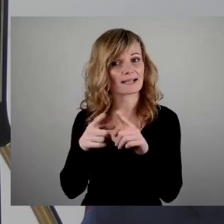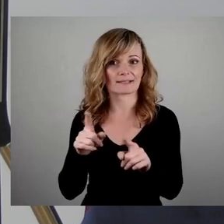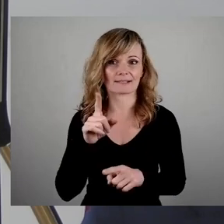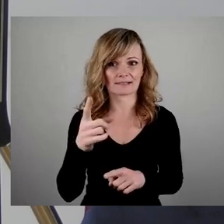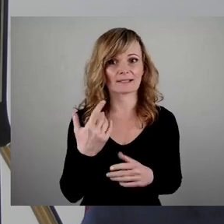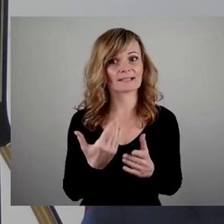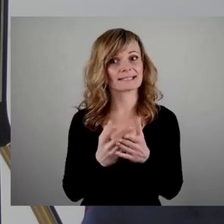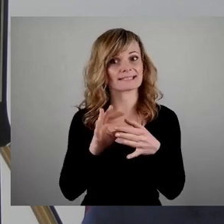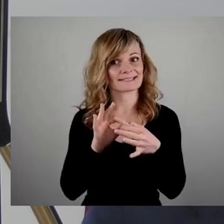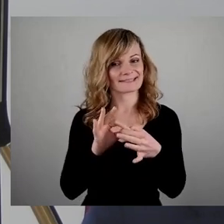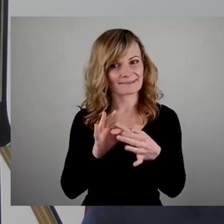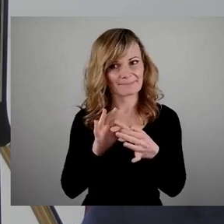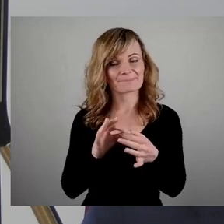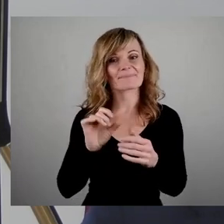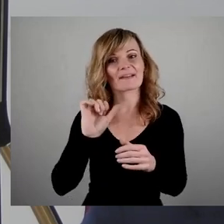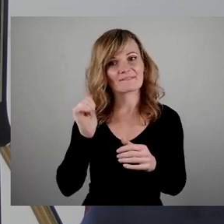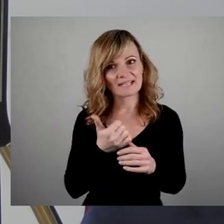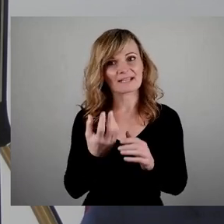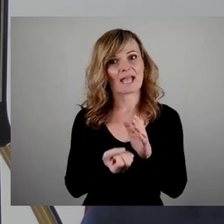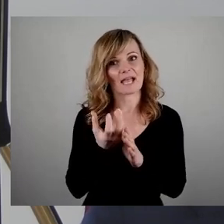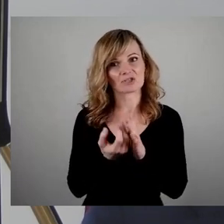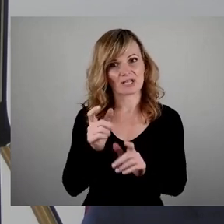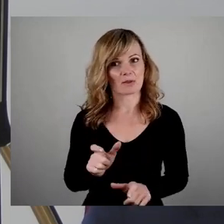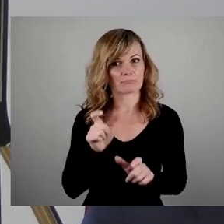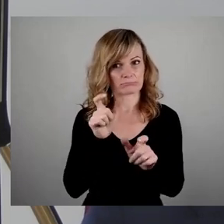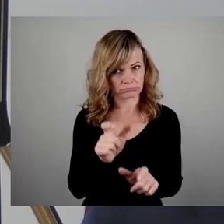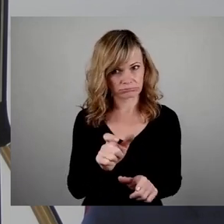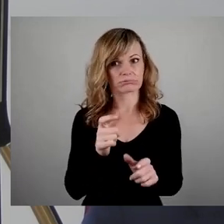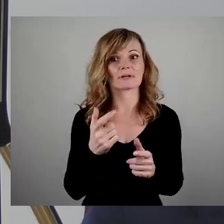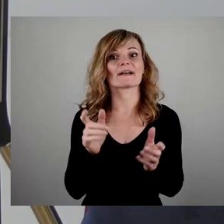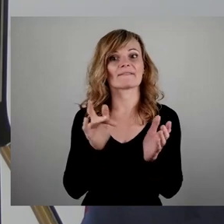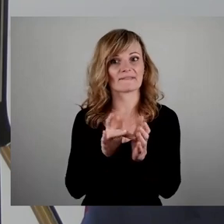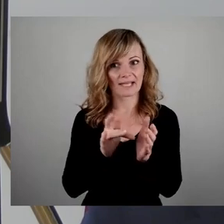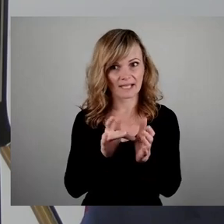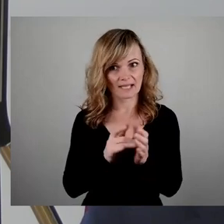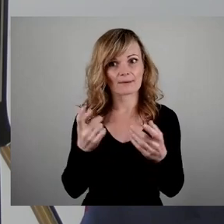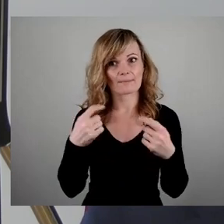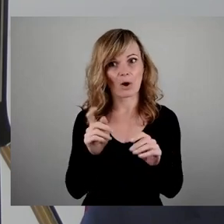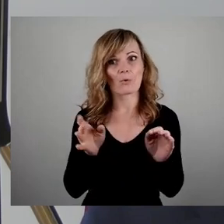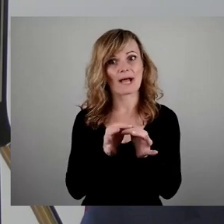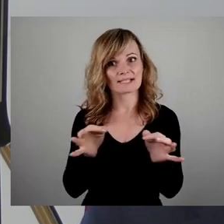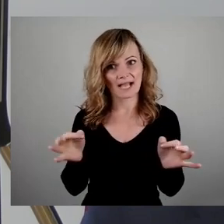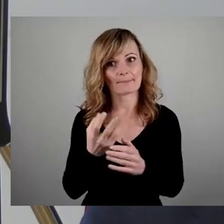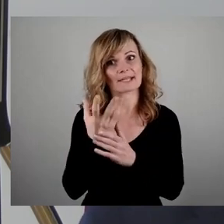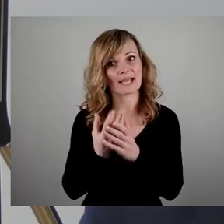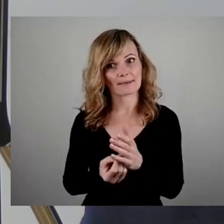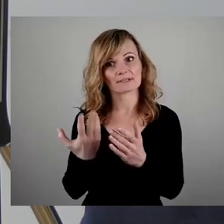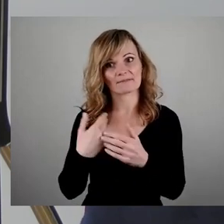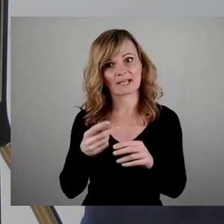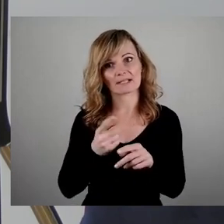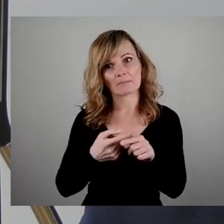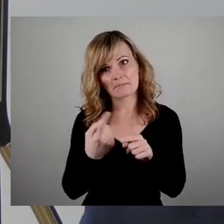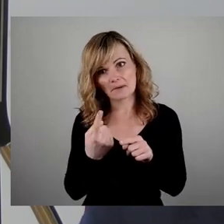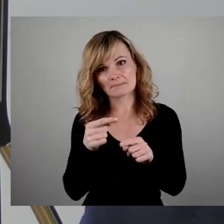Zuge der Wiederherstellung in Folge der Beschädigung durch die Baumaßnahmen im Herbst auch eine redaktionelle Prüfung